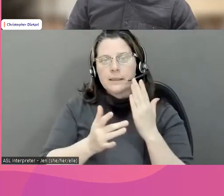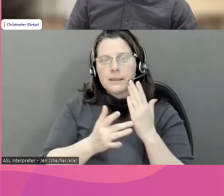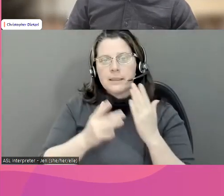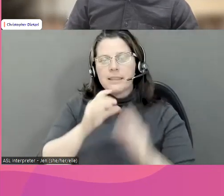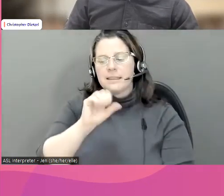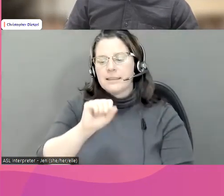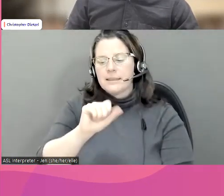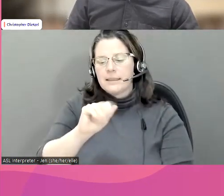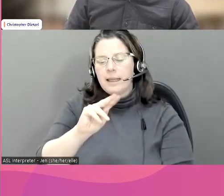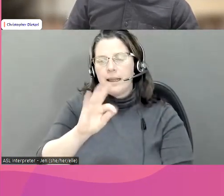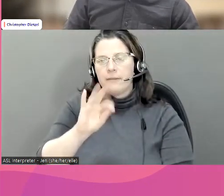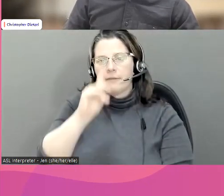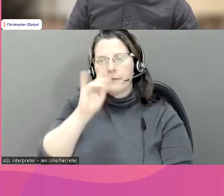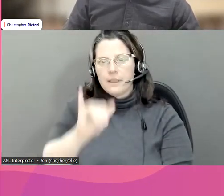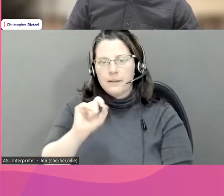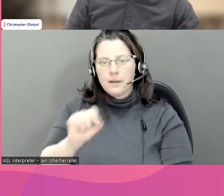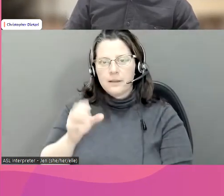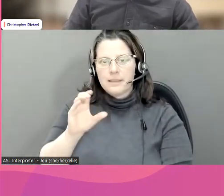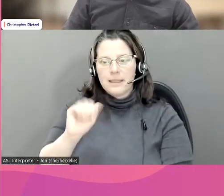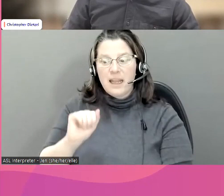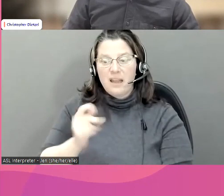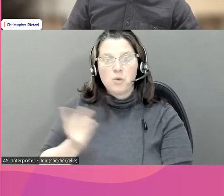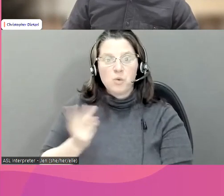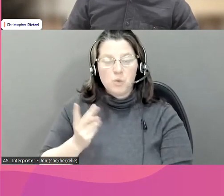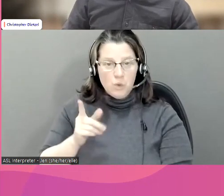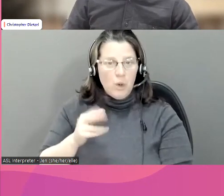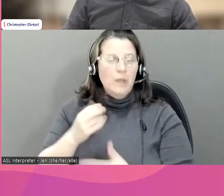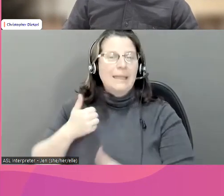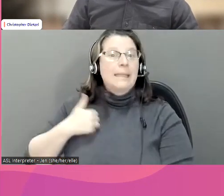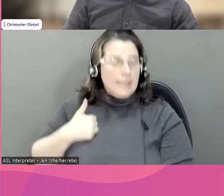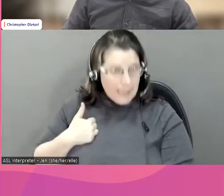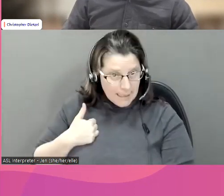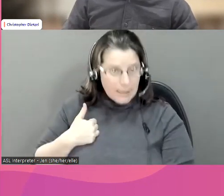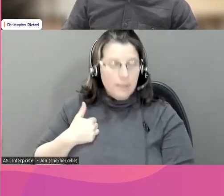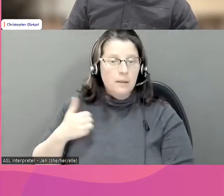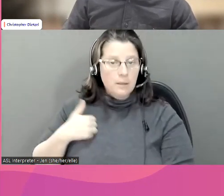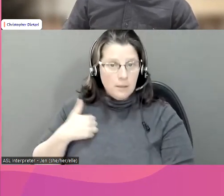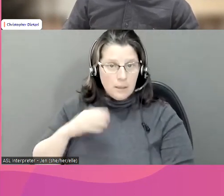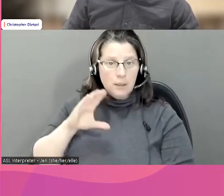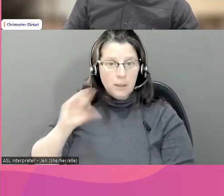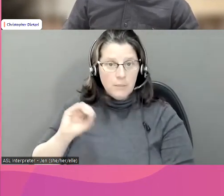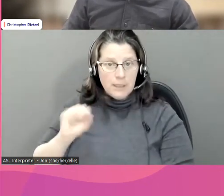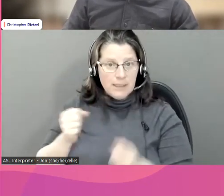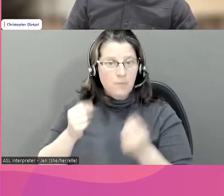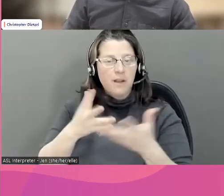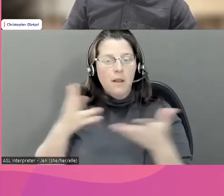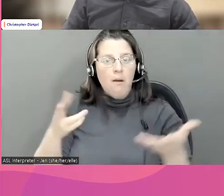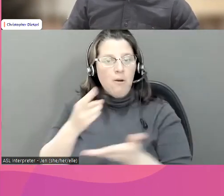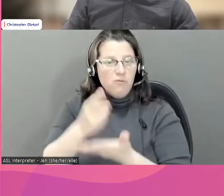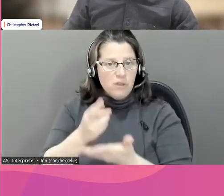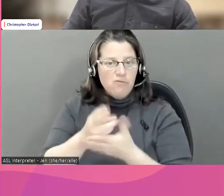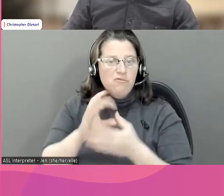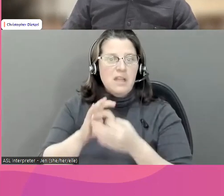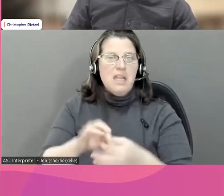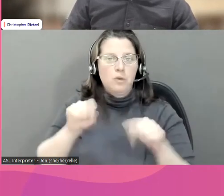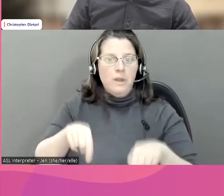Il y a aussi une autre ressource que je partage avec'écran. Ce sont deux ressources canadiennes. Donc, je